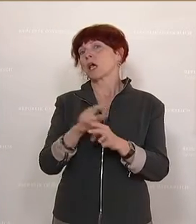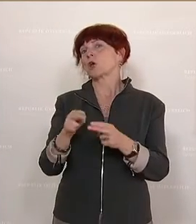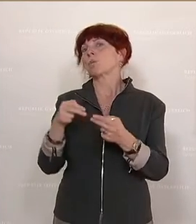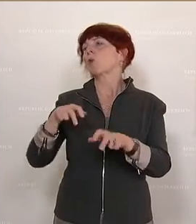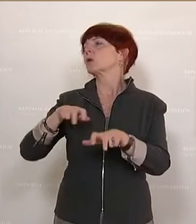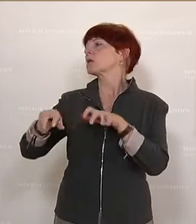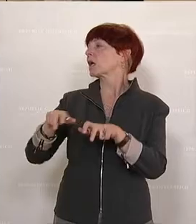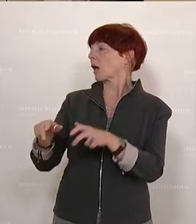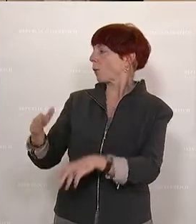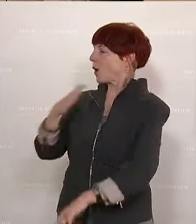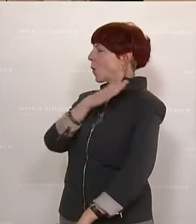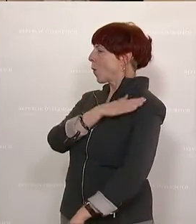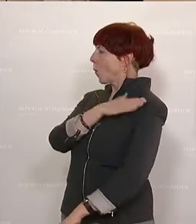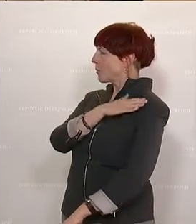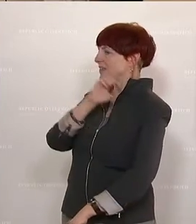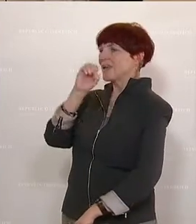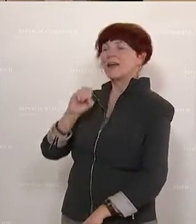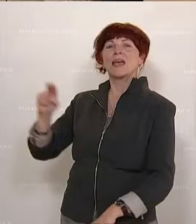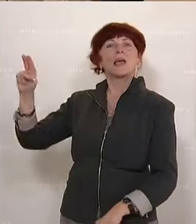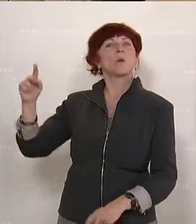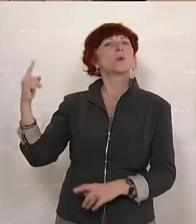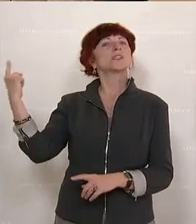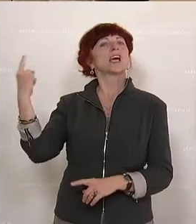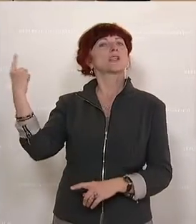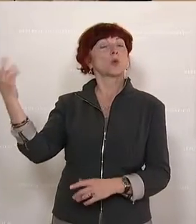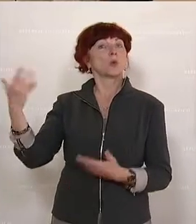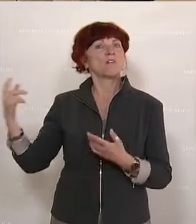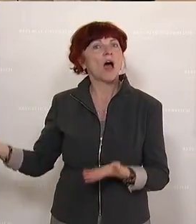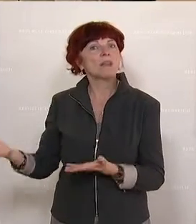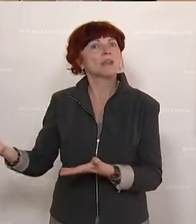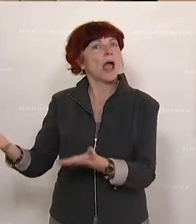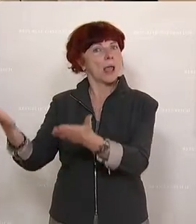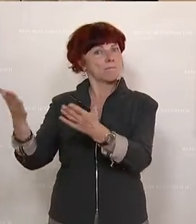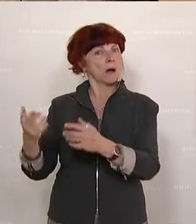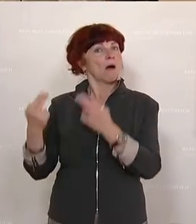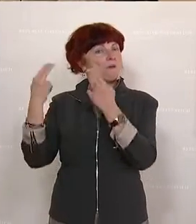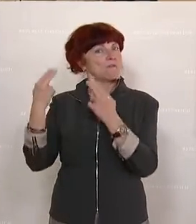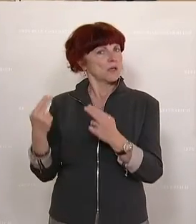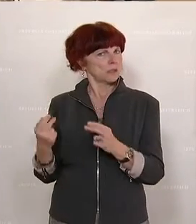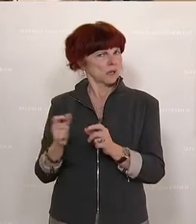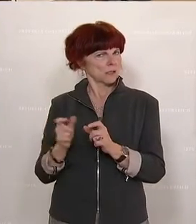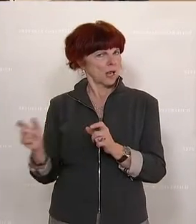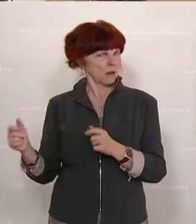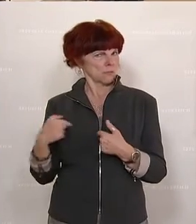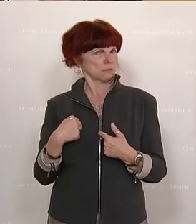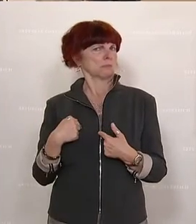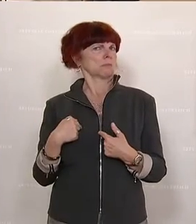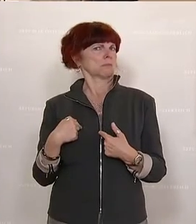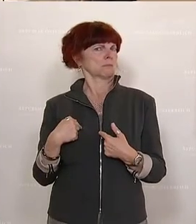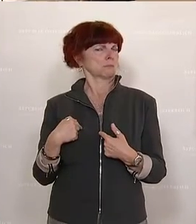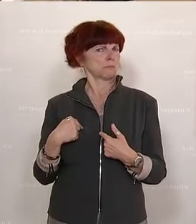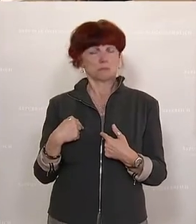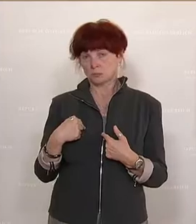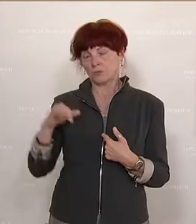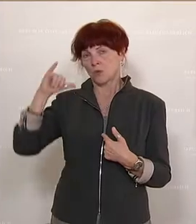gelobt hat, dass sie bei den EU-Sanktionen so der Treiber waren und ein ganz wesentliches Element, na das finde ich ja, also punkto